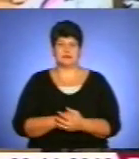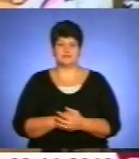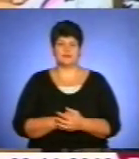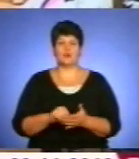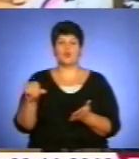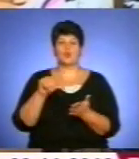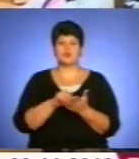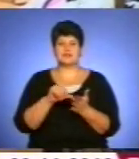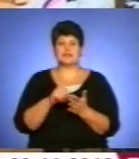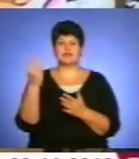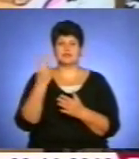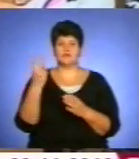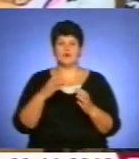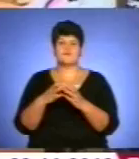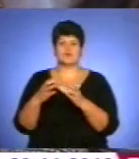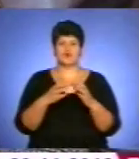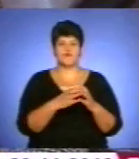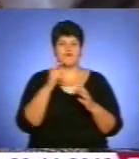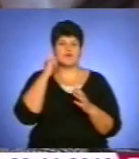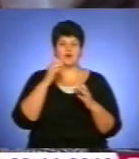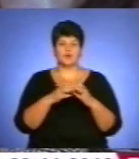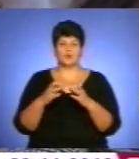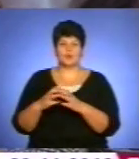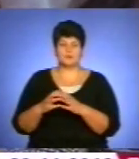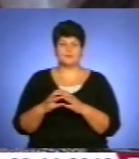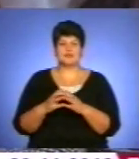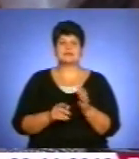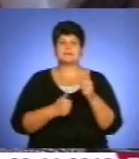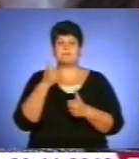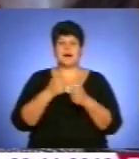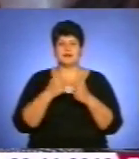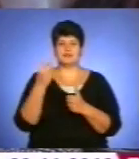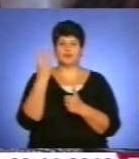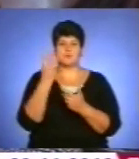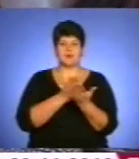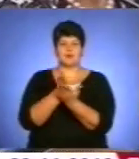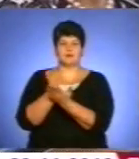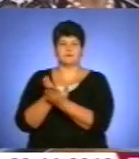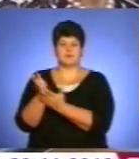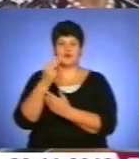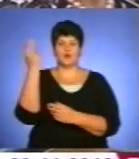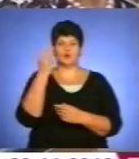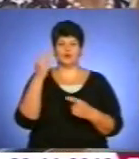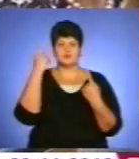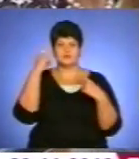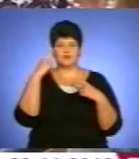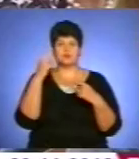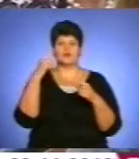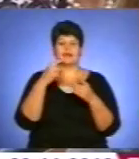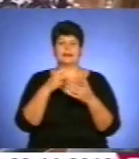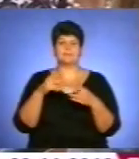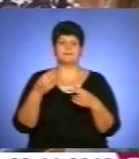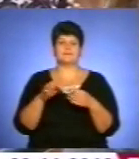вікових категорій – 9-12 років та 13-15 років – змагалися за трьома напрямами. Художні твори, твори декоративно